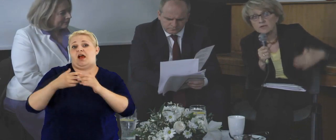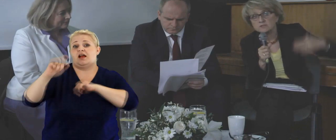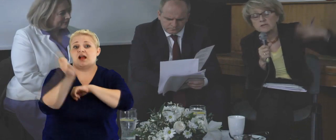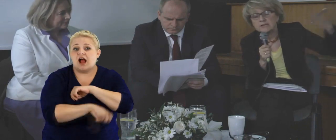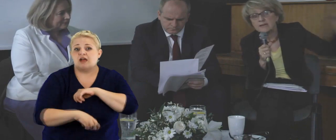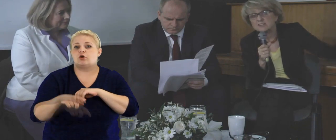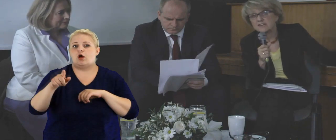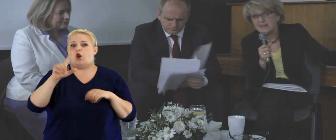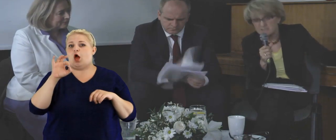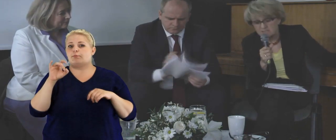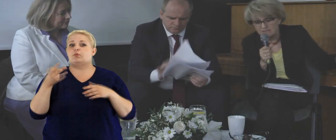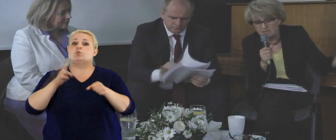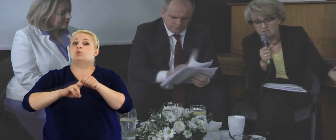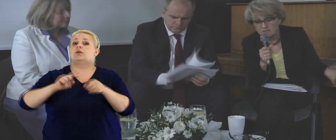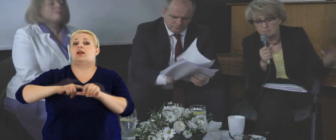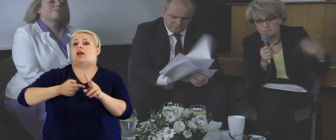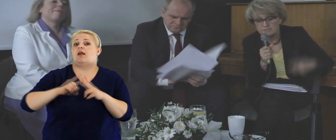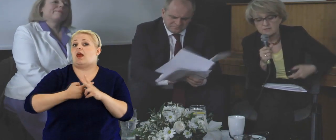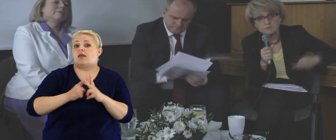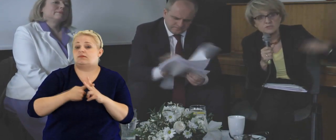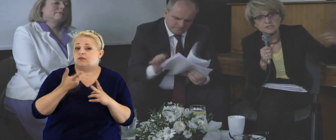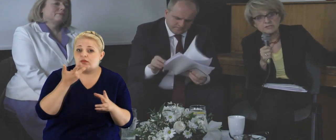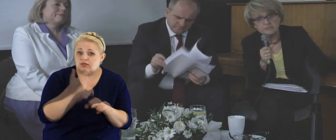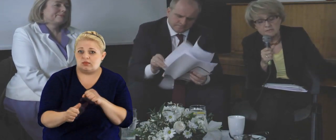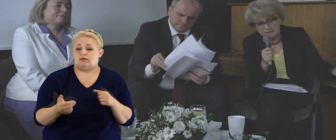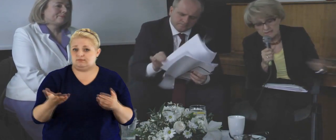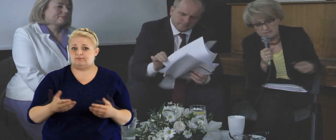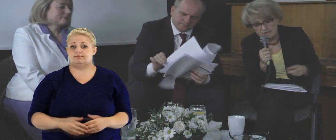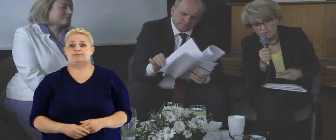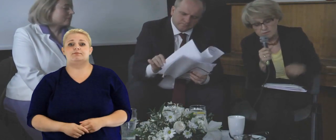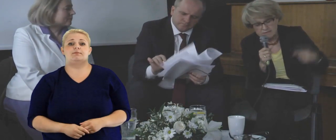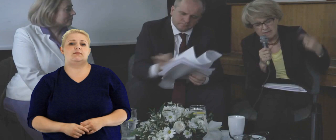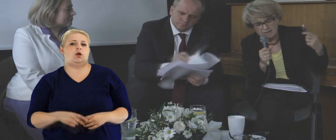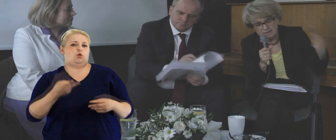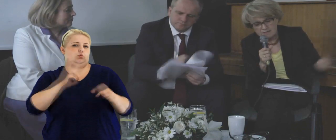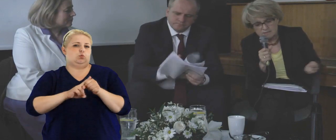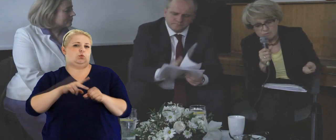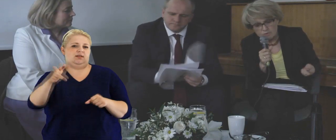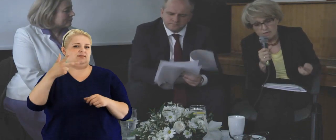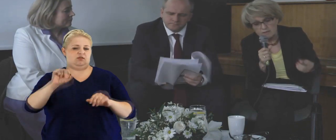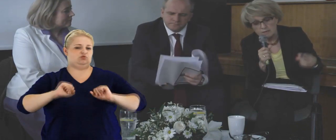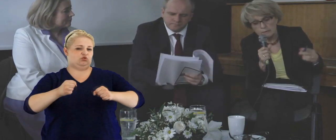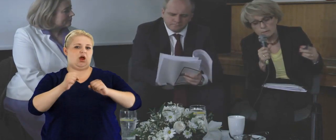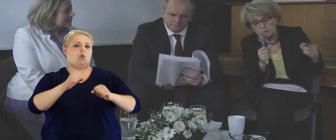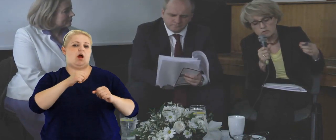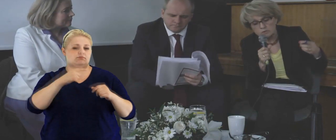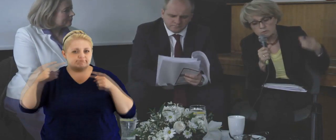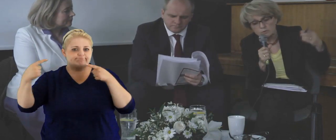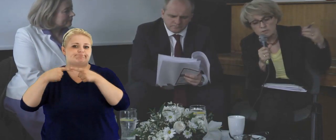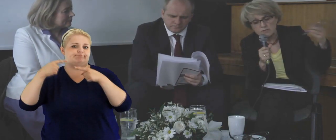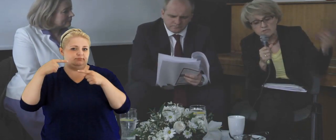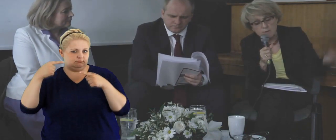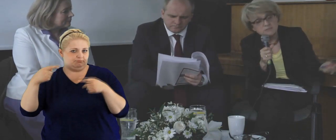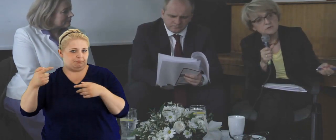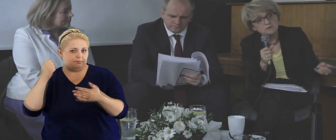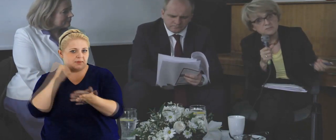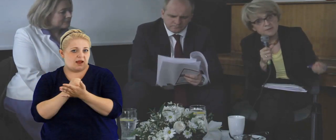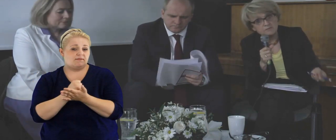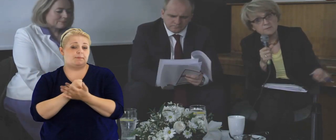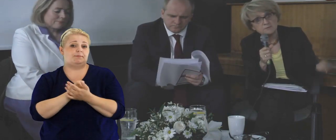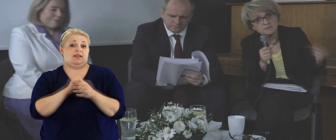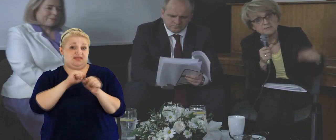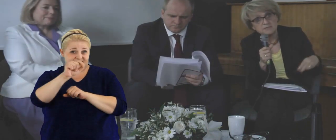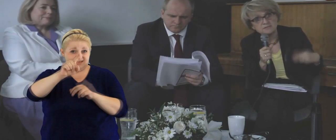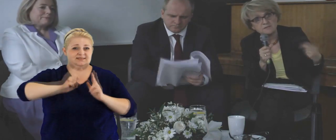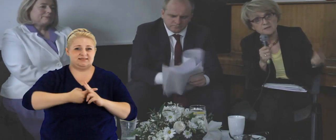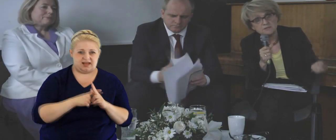podać, jak się każe także lobbystę, który się nie zarejestruje czy który nie działa zgodnie